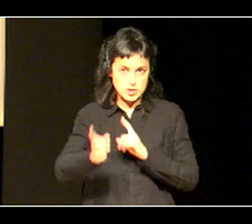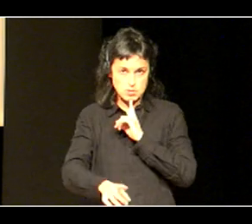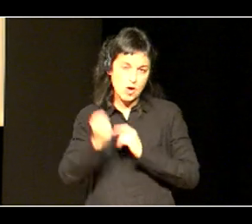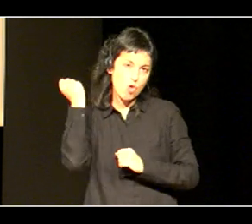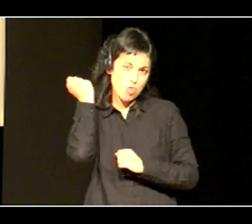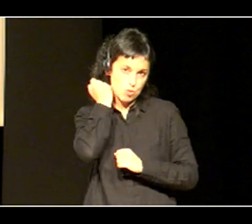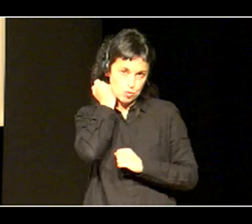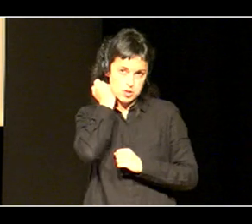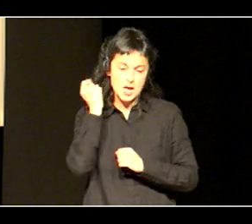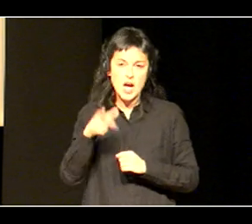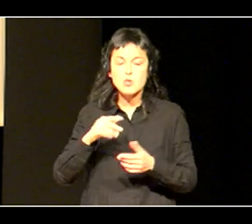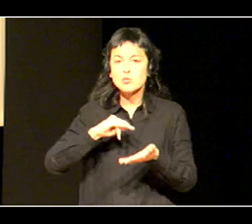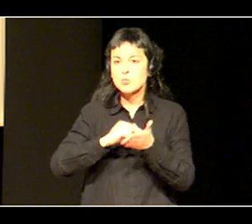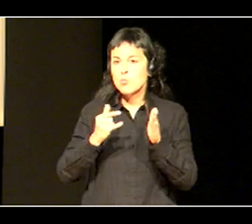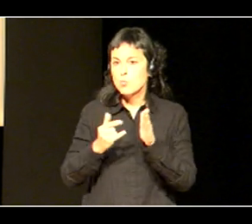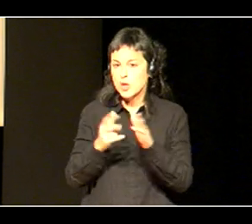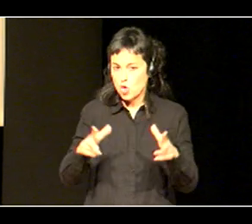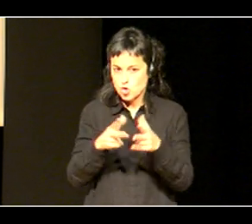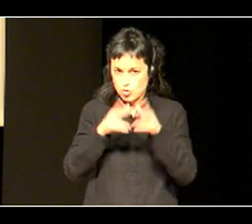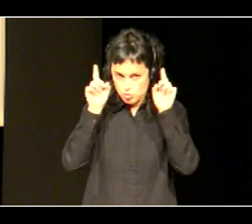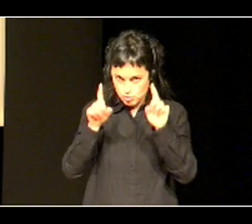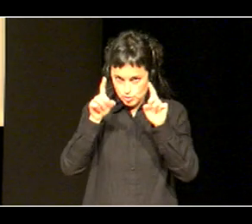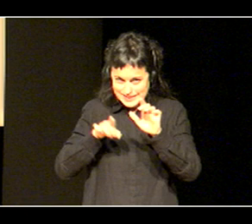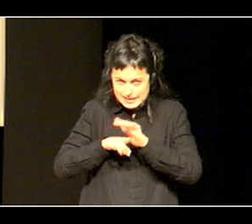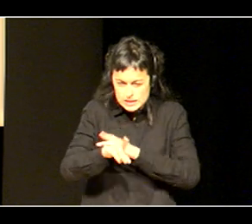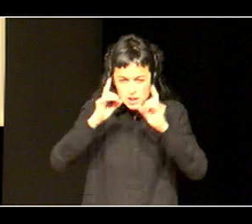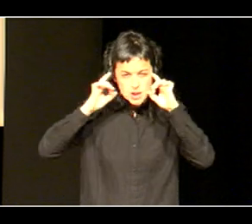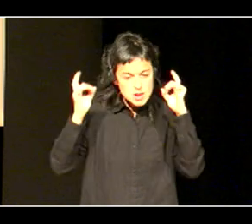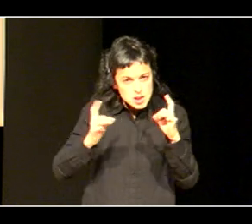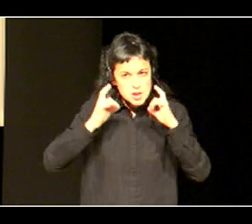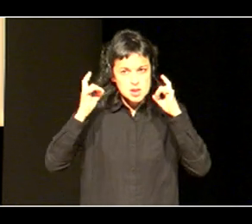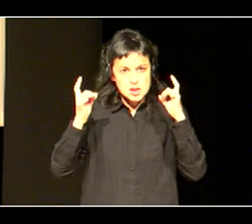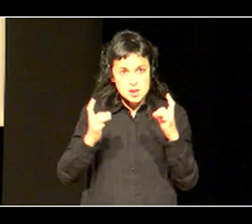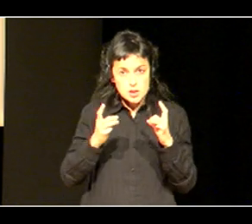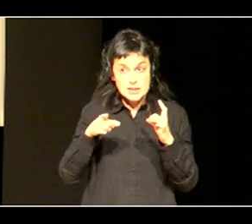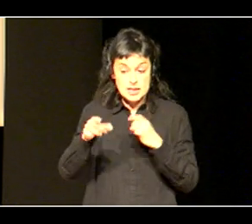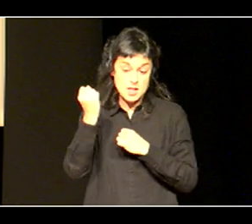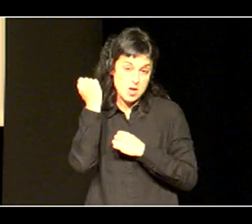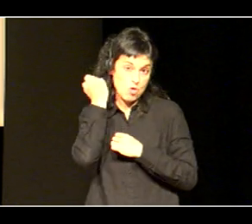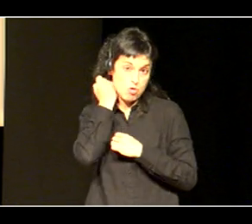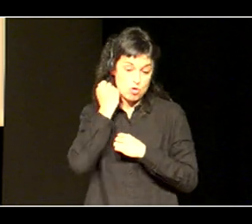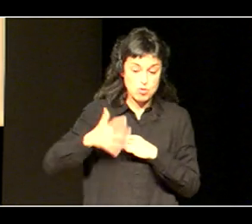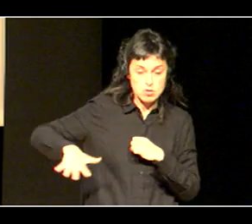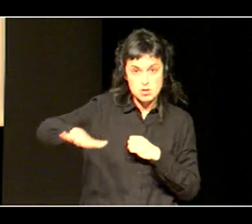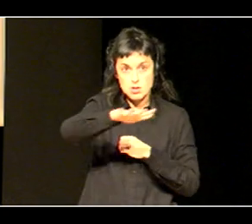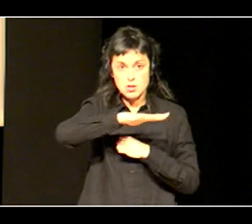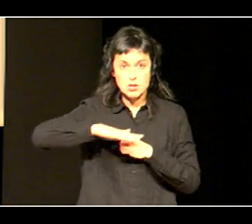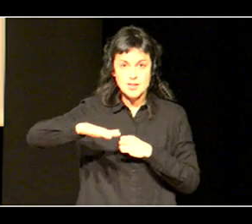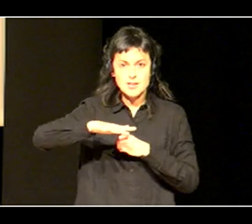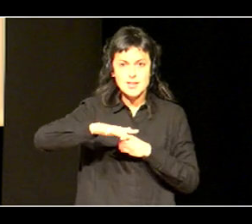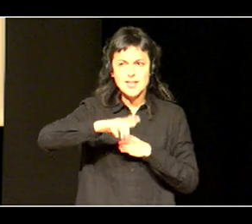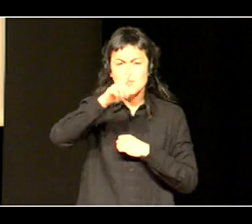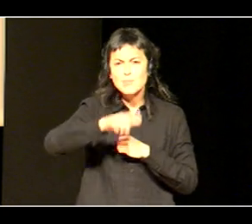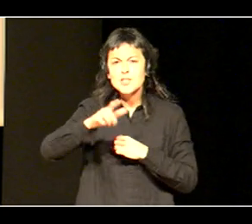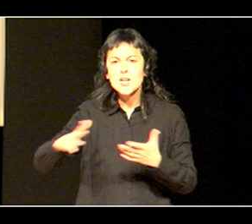proiektos sozioedukatibo bat garatzeko, eta hor, aleginak egiten ari dira, zorrotzako hauzoko, hoietan dauzen, agente